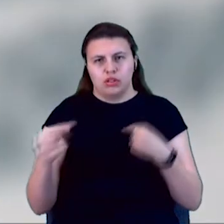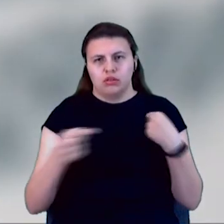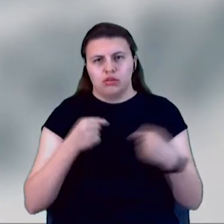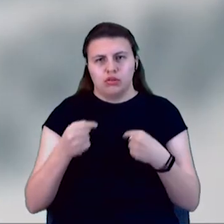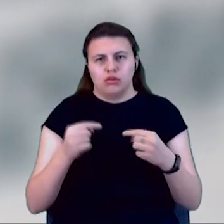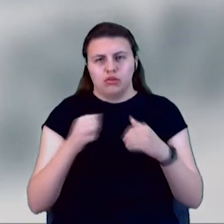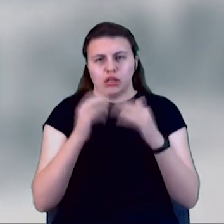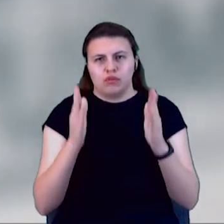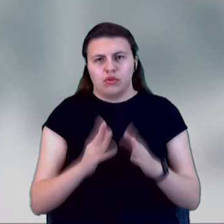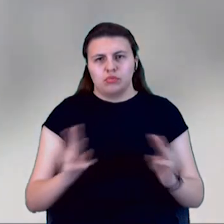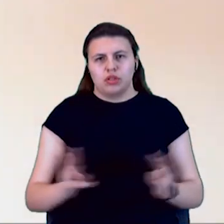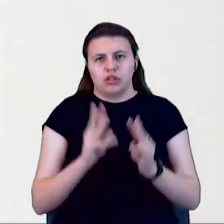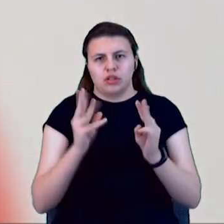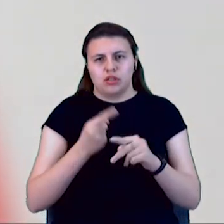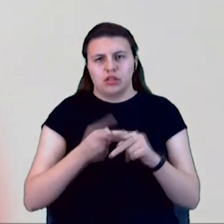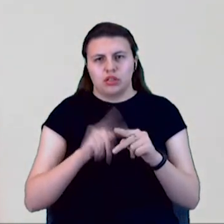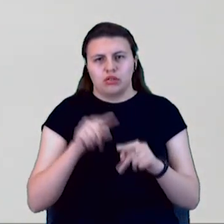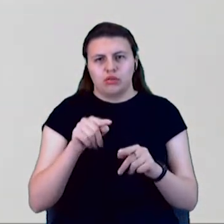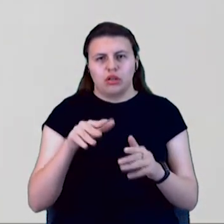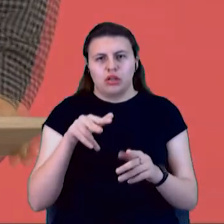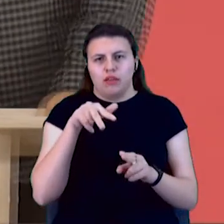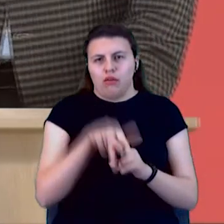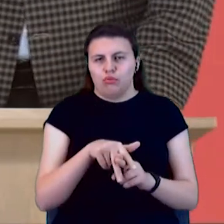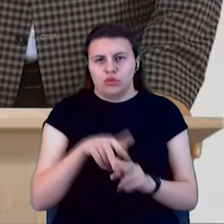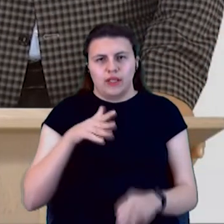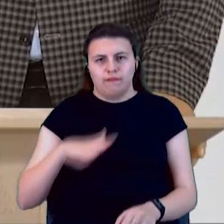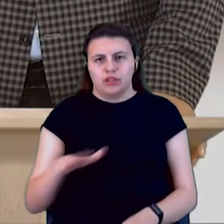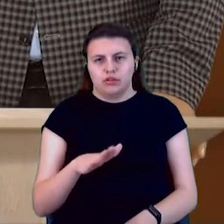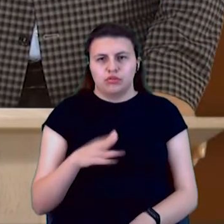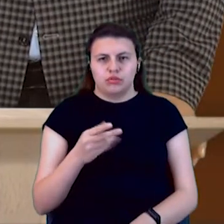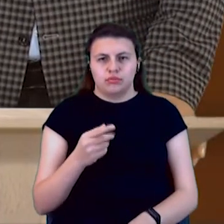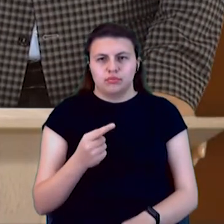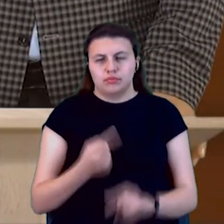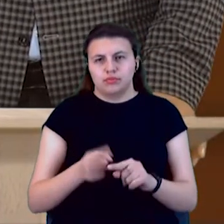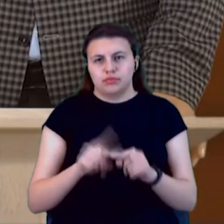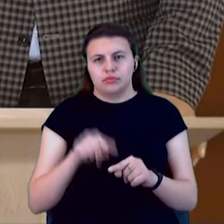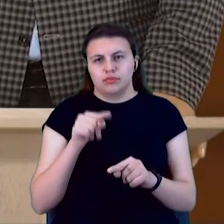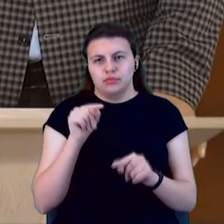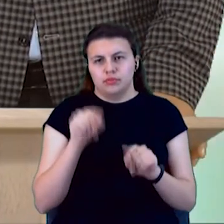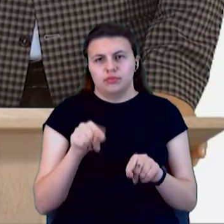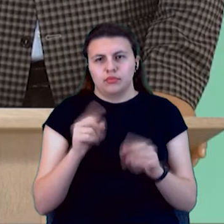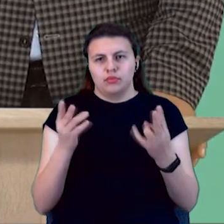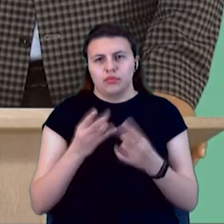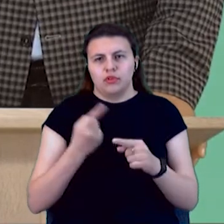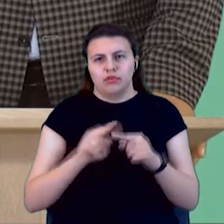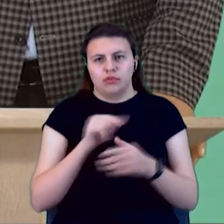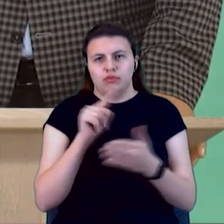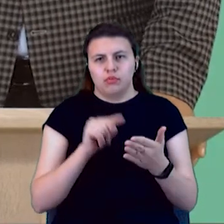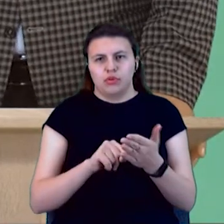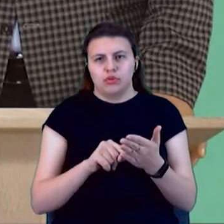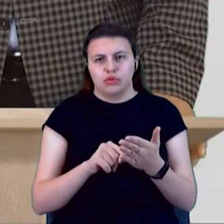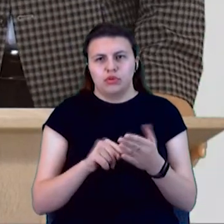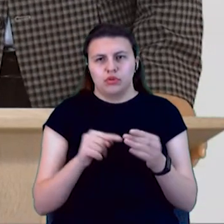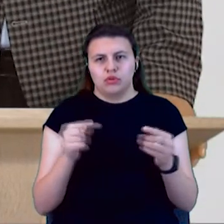підтримують напряження. Тому ті речі, які потрібно в цьому питані ділить. Це те, що можна